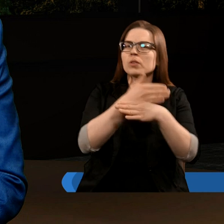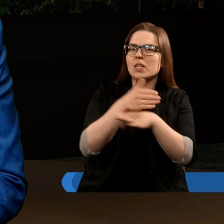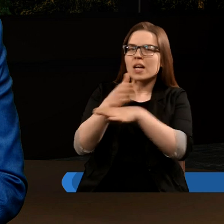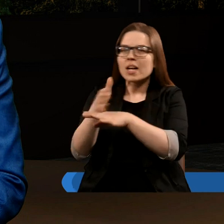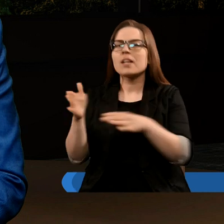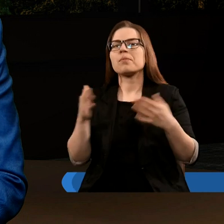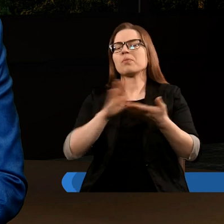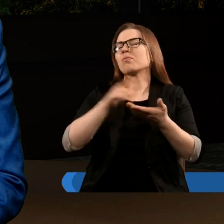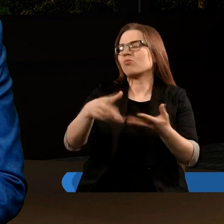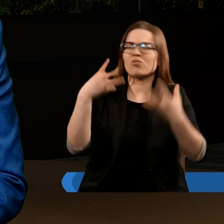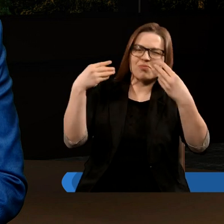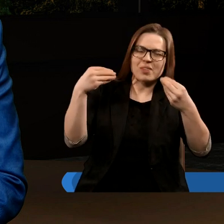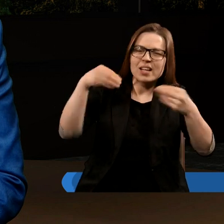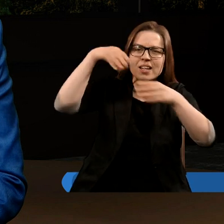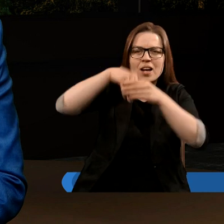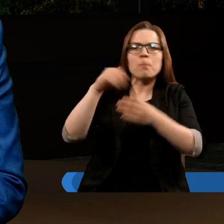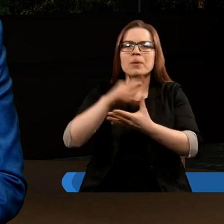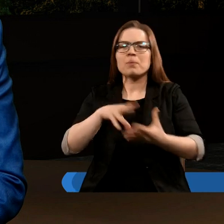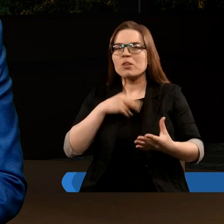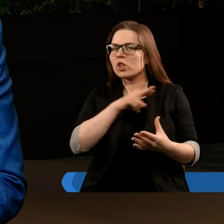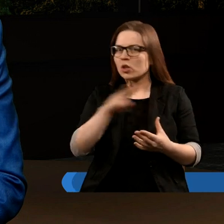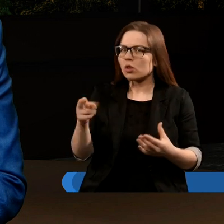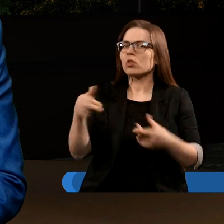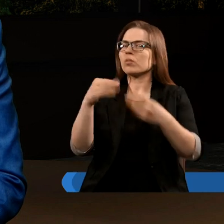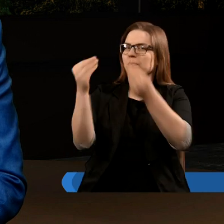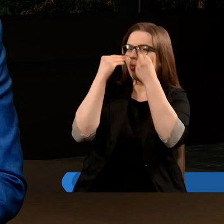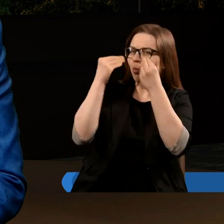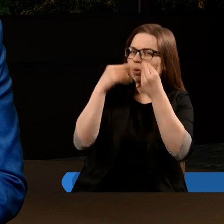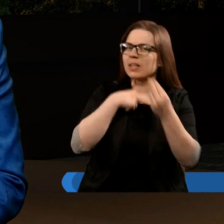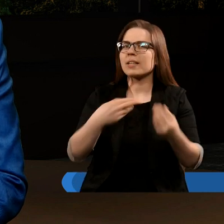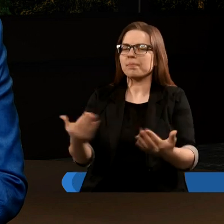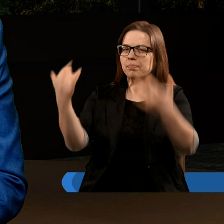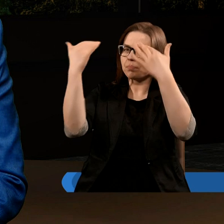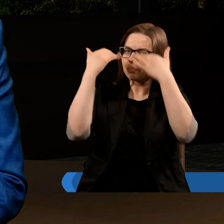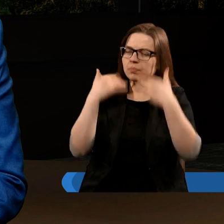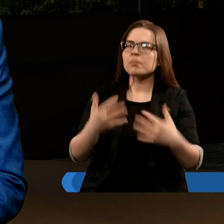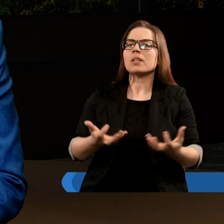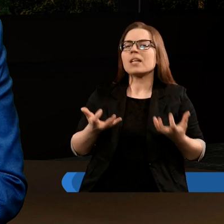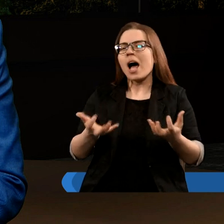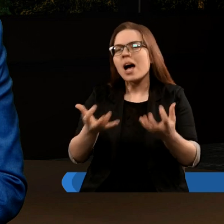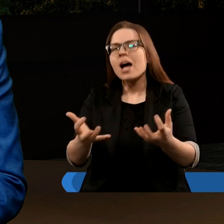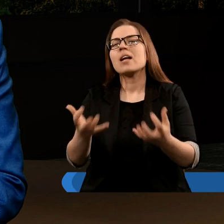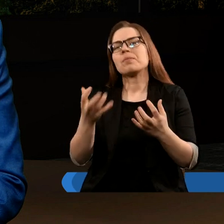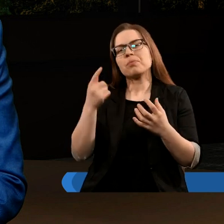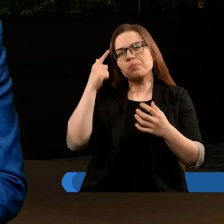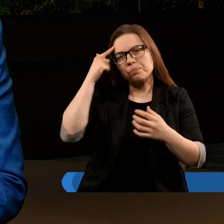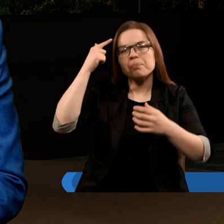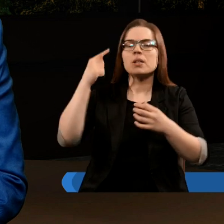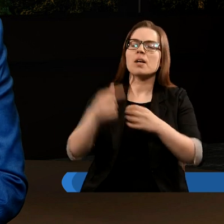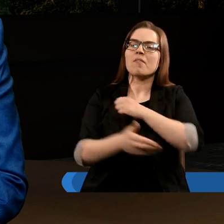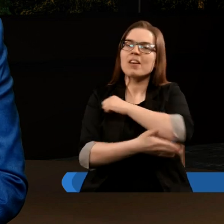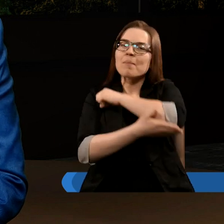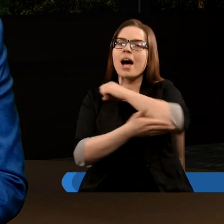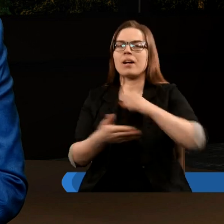zapisane niesamowite rzeczy, przez które Ty chcesz nas pouczyć, chcesz nam dać zachętę, wsparcie.